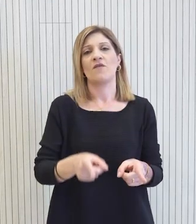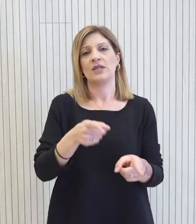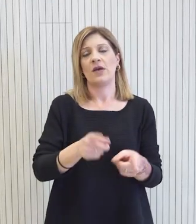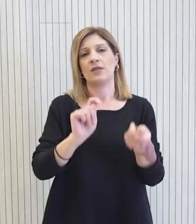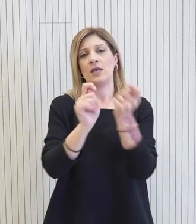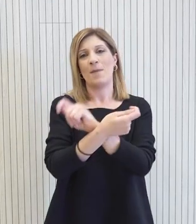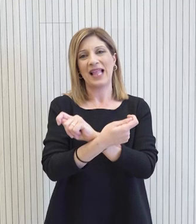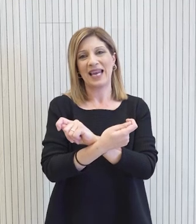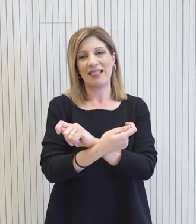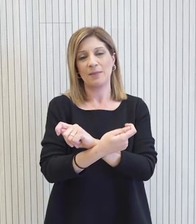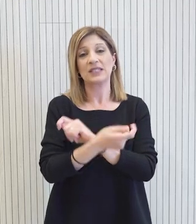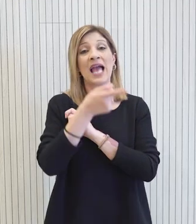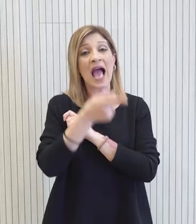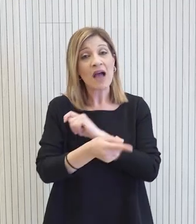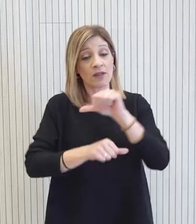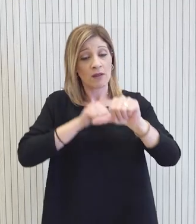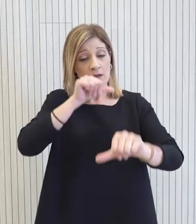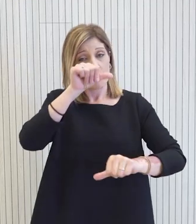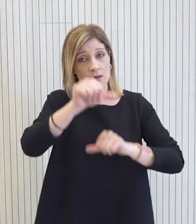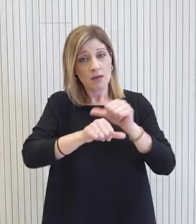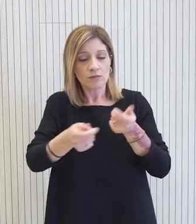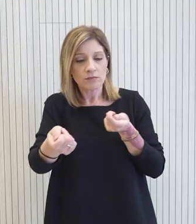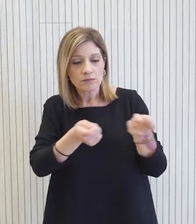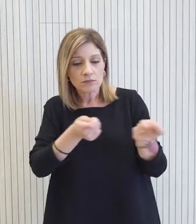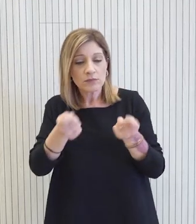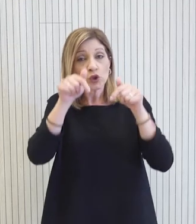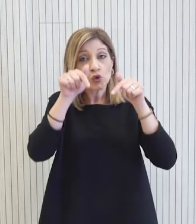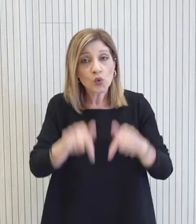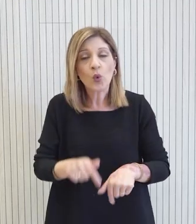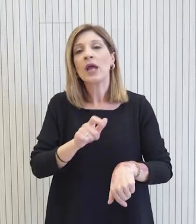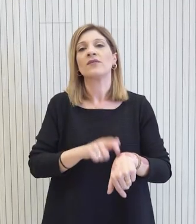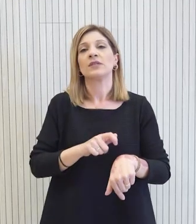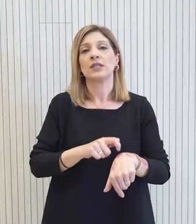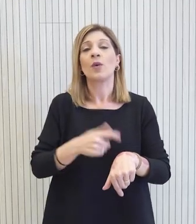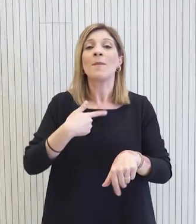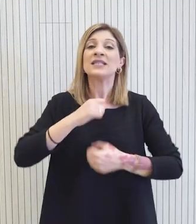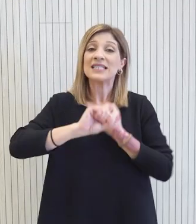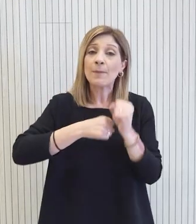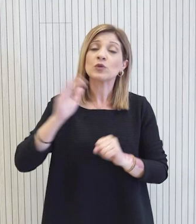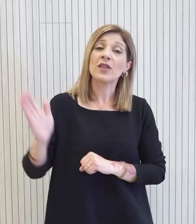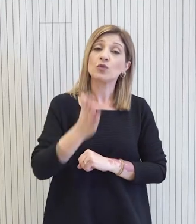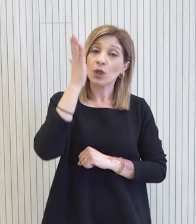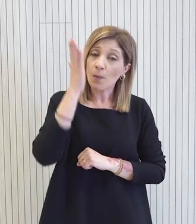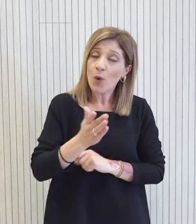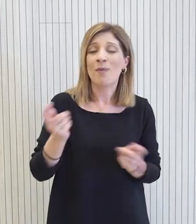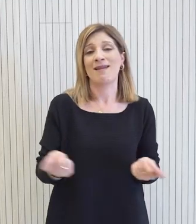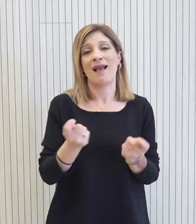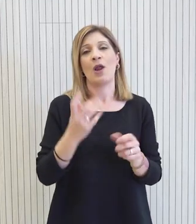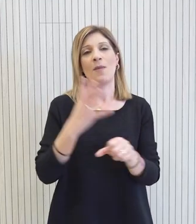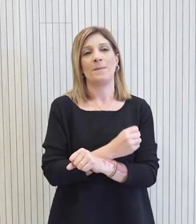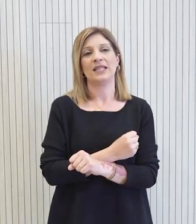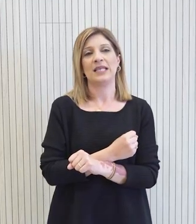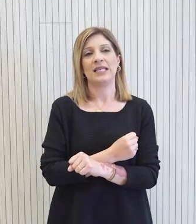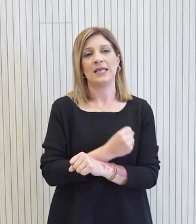μεταρρύθμιση αυτή τη μεταρρύθμιση την οποία θα διαχειριστούμε αυτή την οποία θα κάνουμε ό,τι περνά από το χέρι μας για να εφαρμοστεί με επιτυχία.